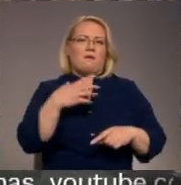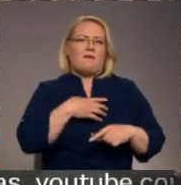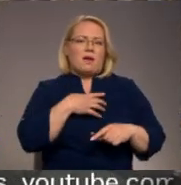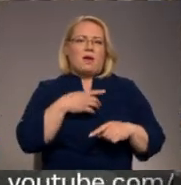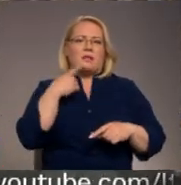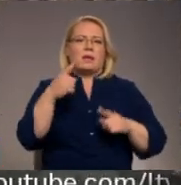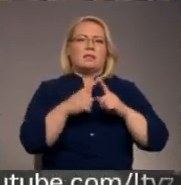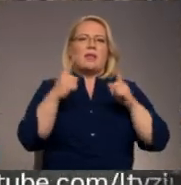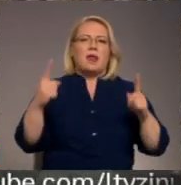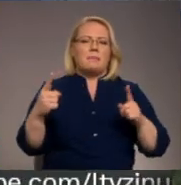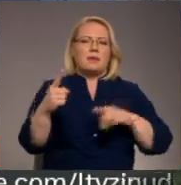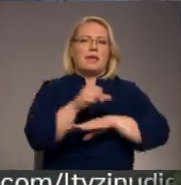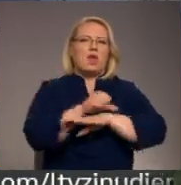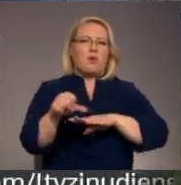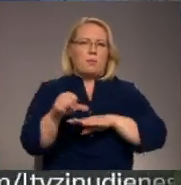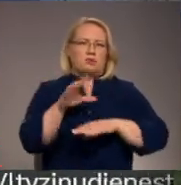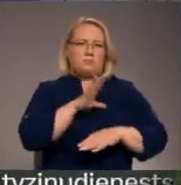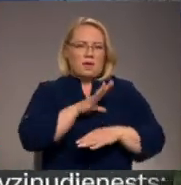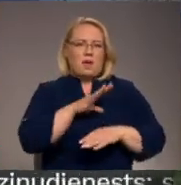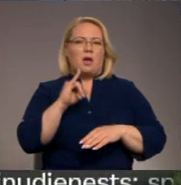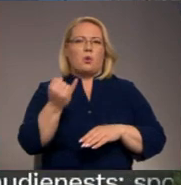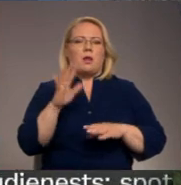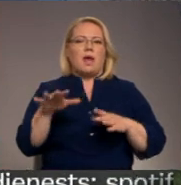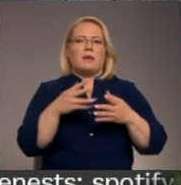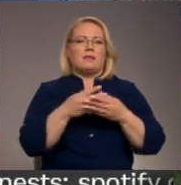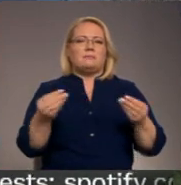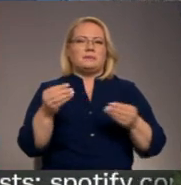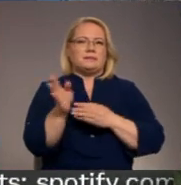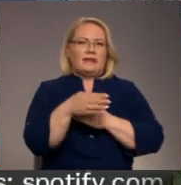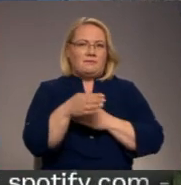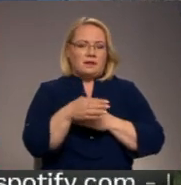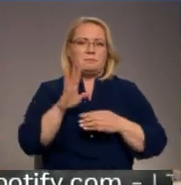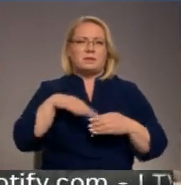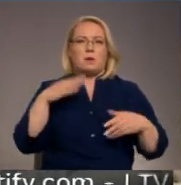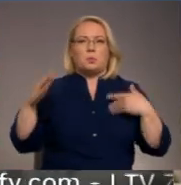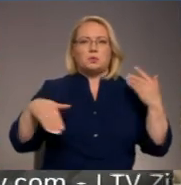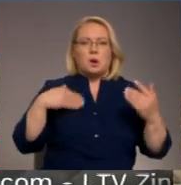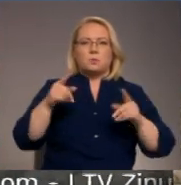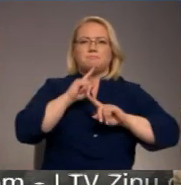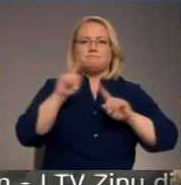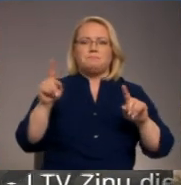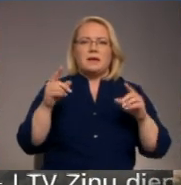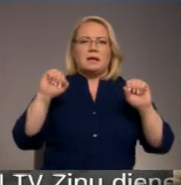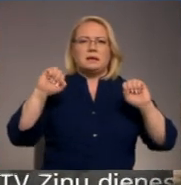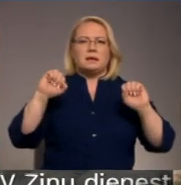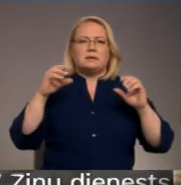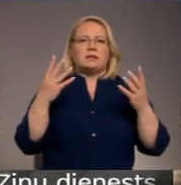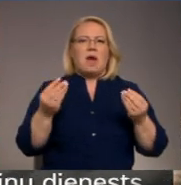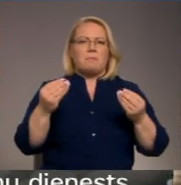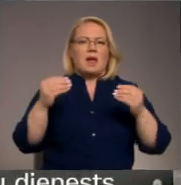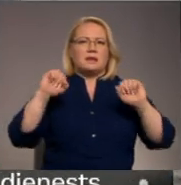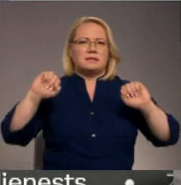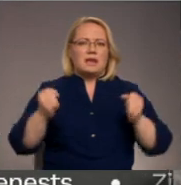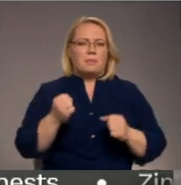noteiktajiem termiņu ierobežojumiem, lai netikt iznīcināti zīvju resursi. Bez tam bažas radījusi netipiski slapjā ziema, kas sākotnēji